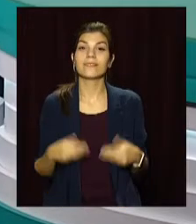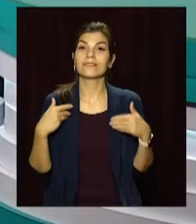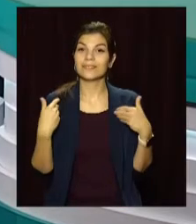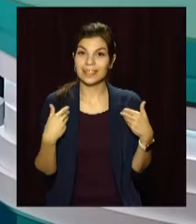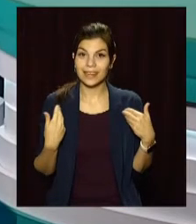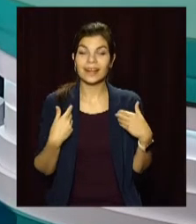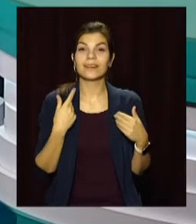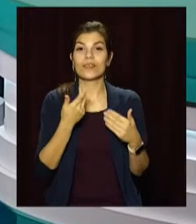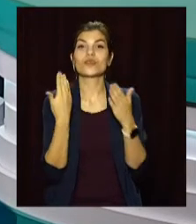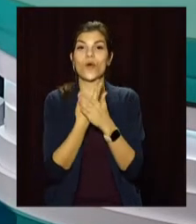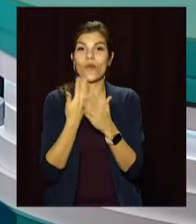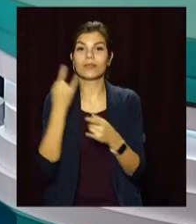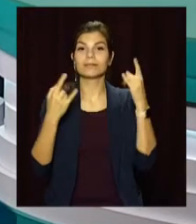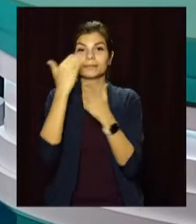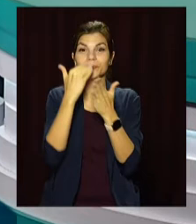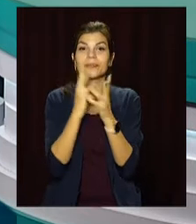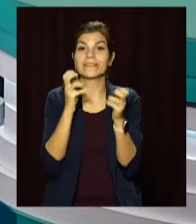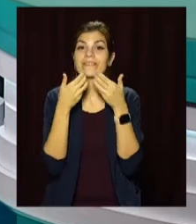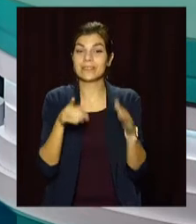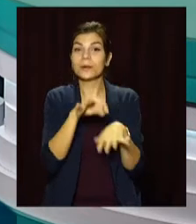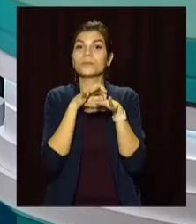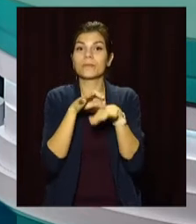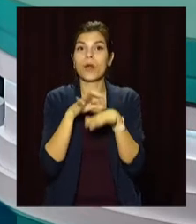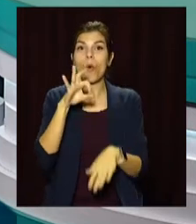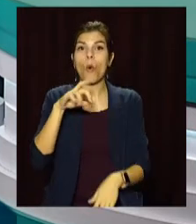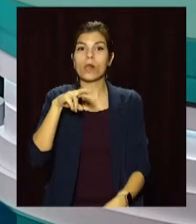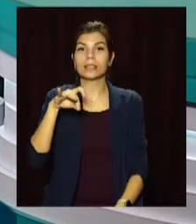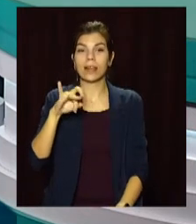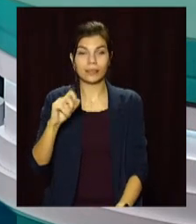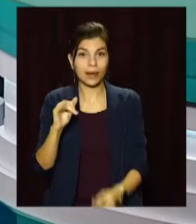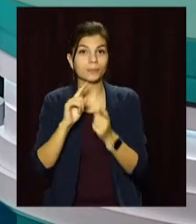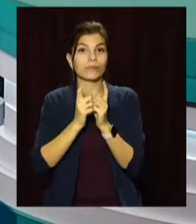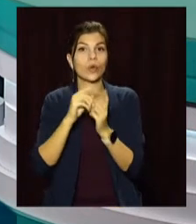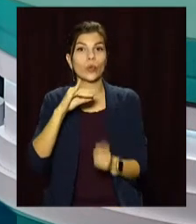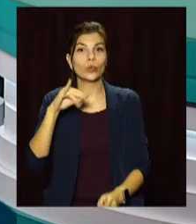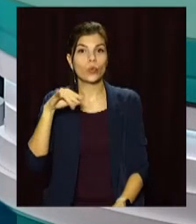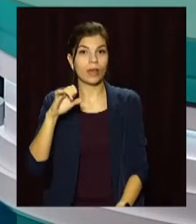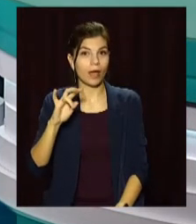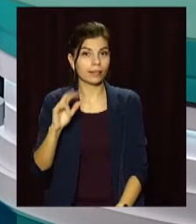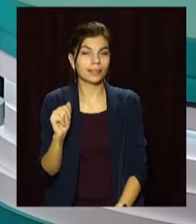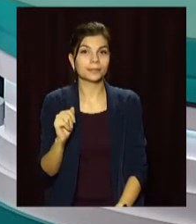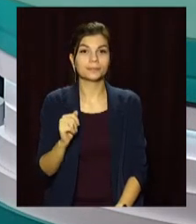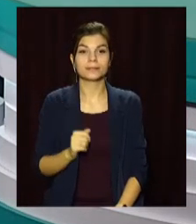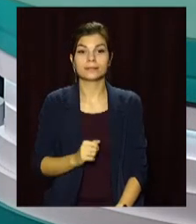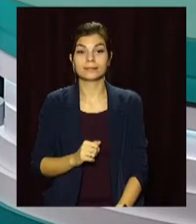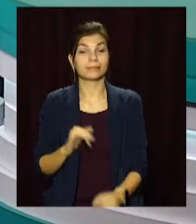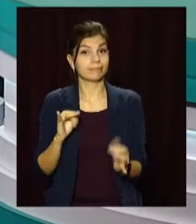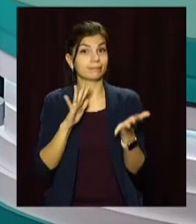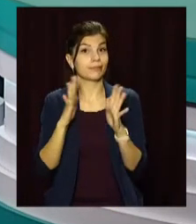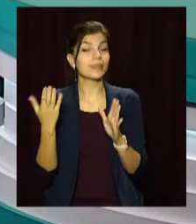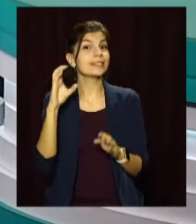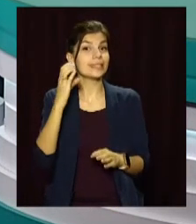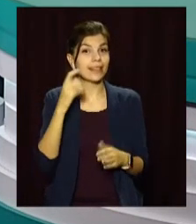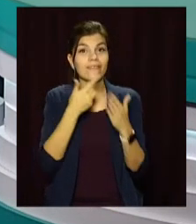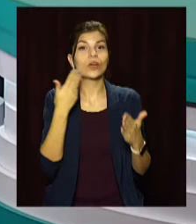Вітаю! ефірі новини на Відкритому. В студії Олександра Філь та сурдоперекладачка Юліана Пуговкіна. І про події